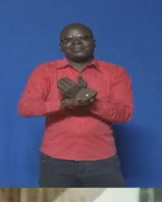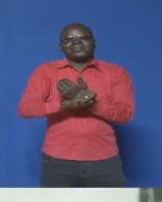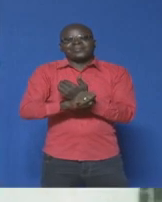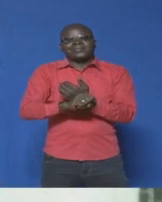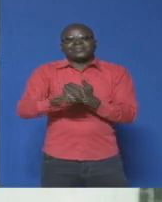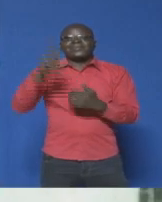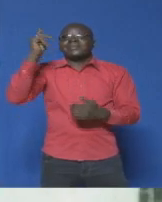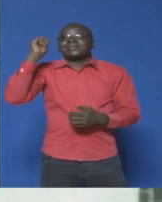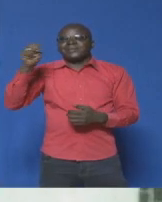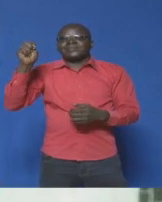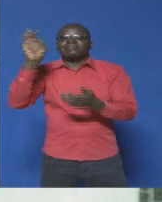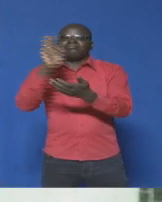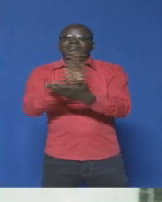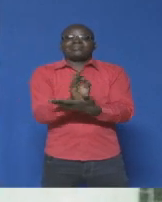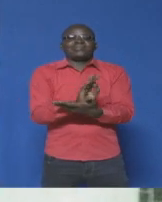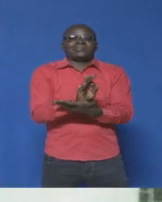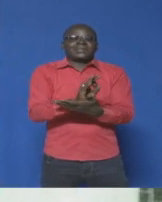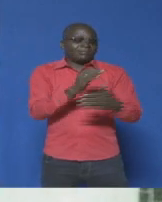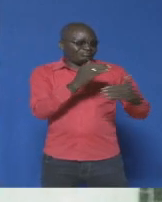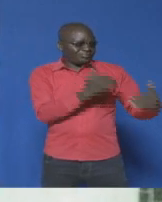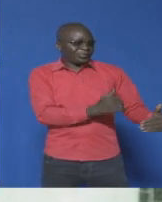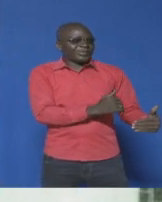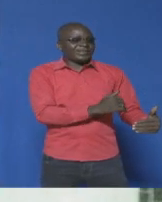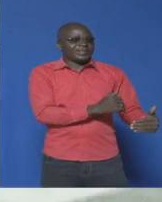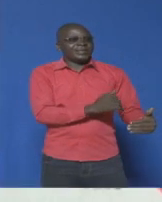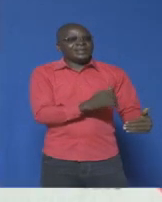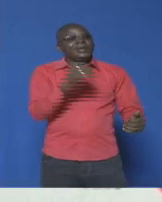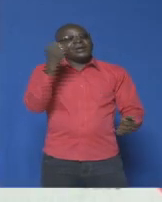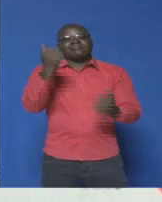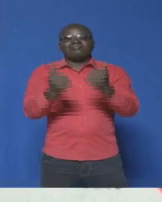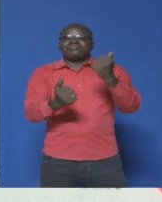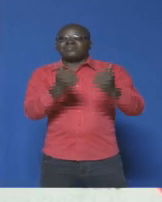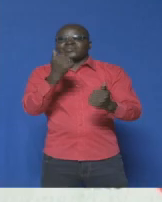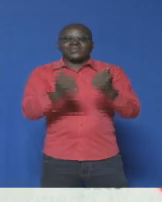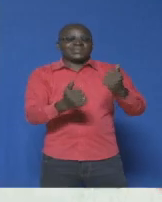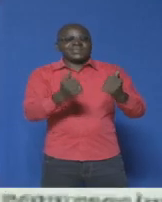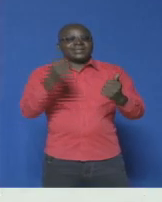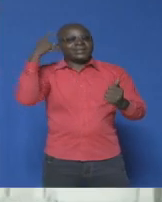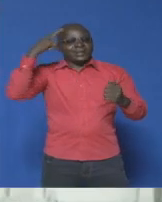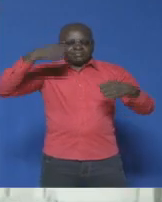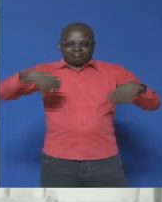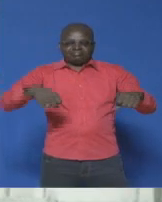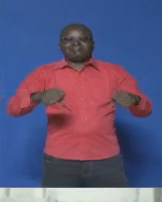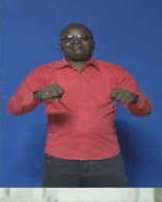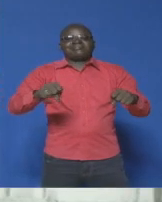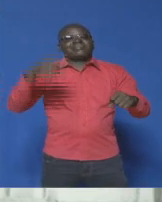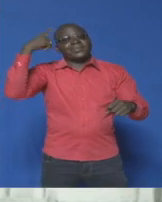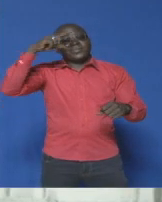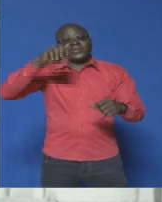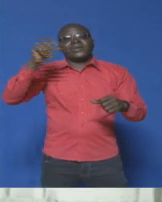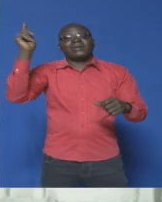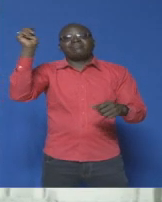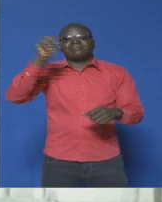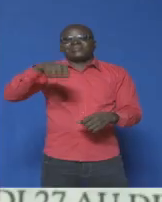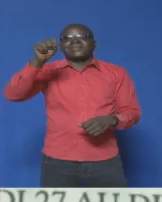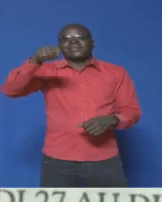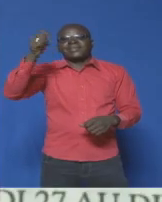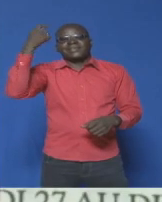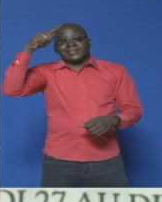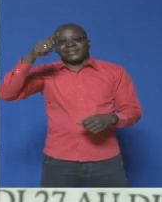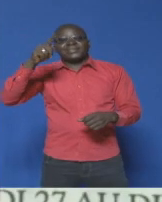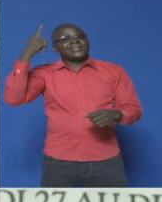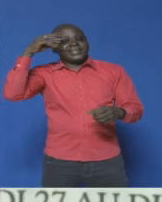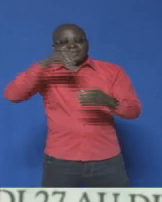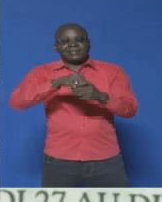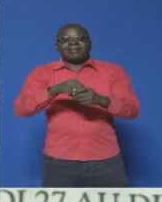images. D'un côté, un automobiliste, une motocycliste et un taxi-moto qui navigue. De l'autre